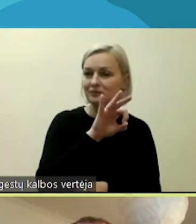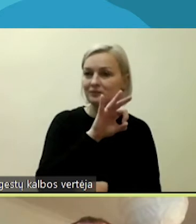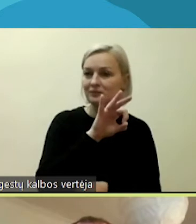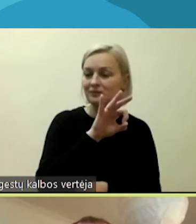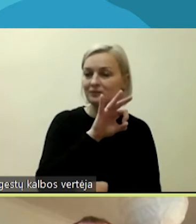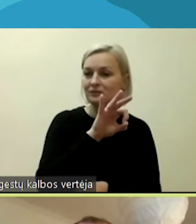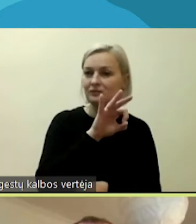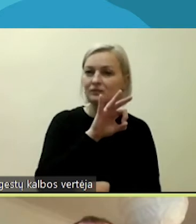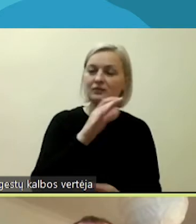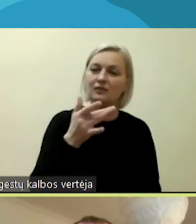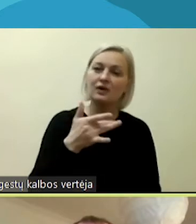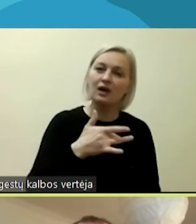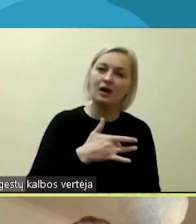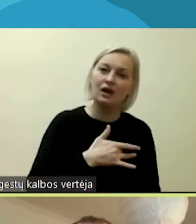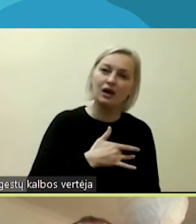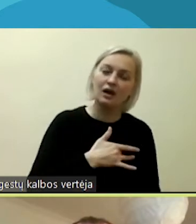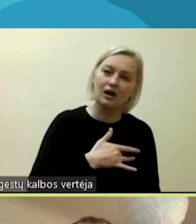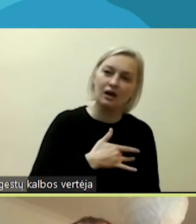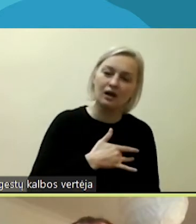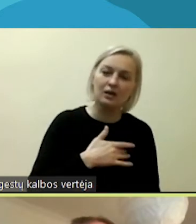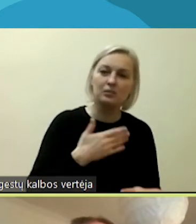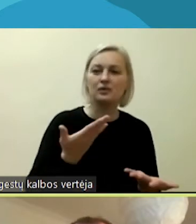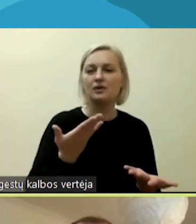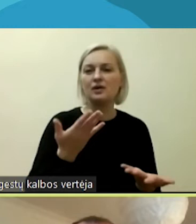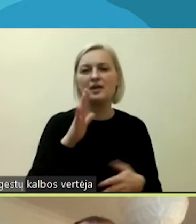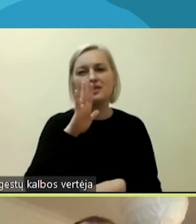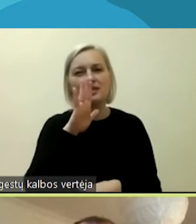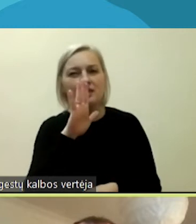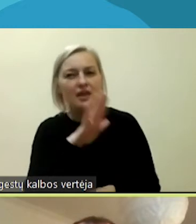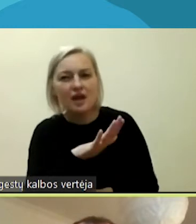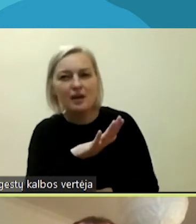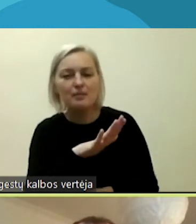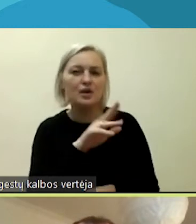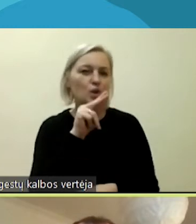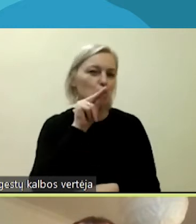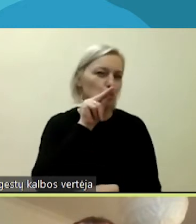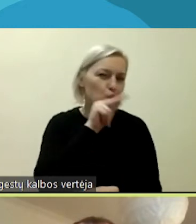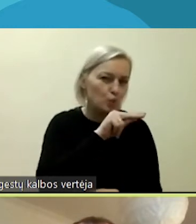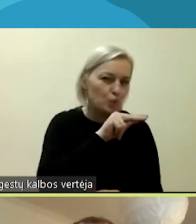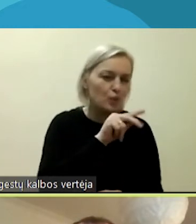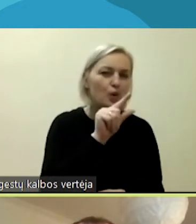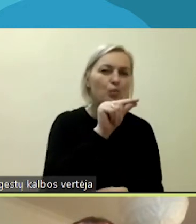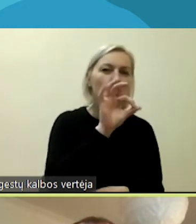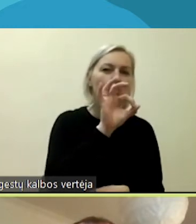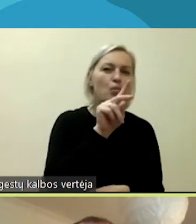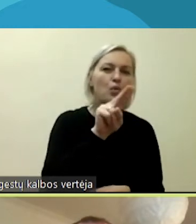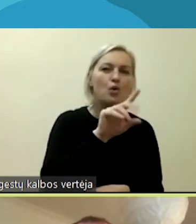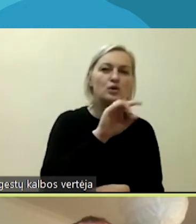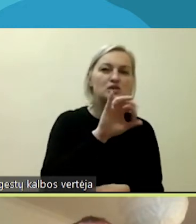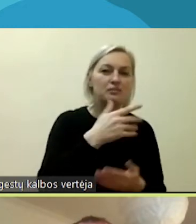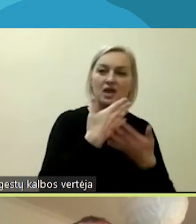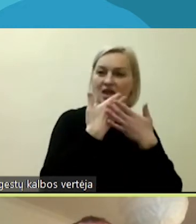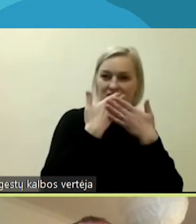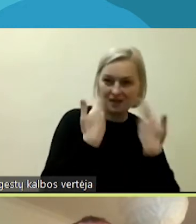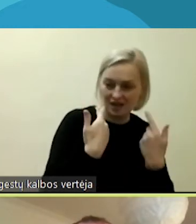Talbūt neturi visų tų, sakykim, nepykantos nusikaltimų požymių, bet apie jos būtina pranešti.